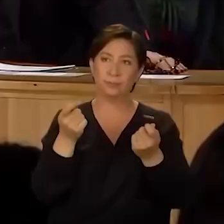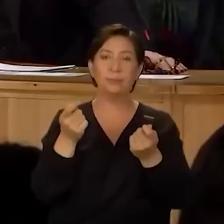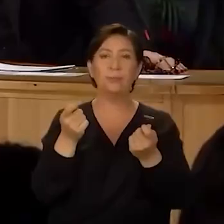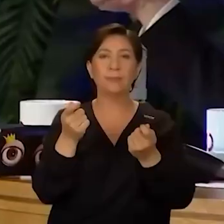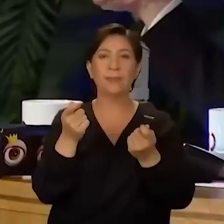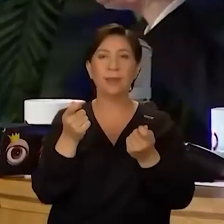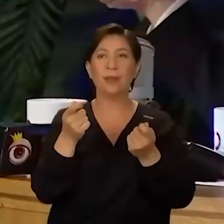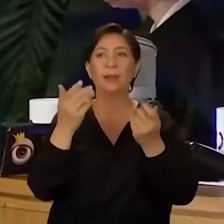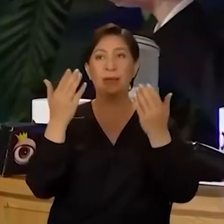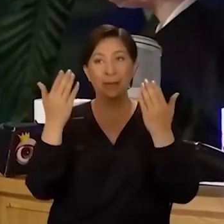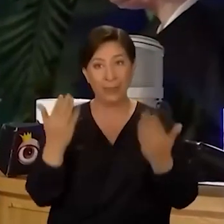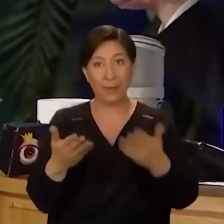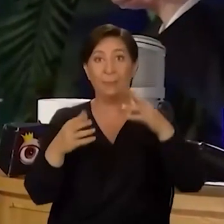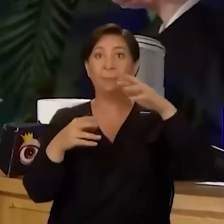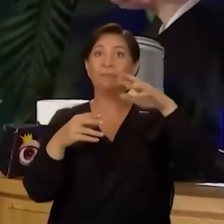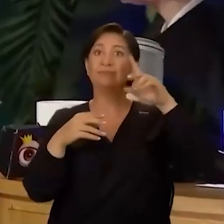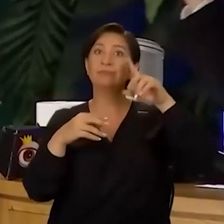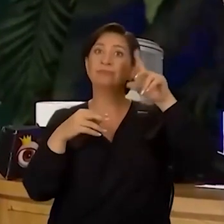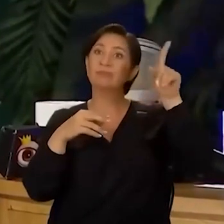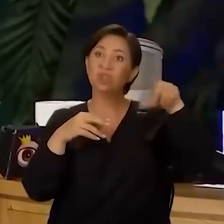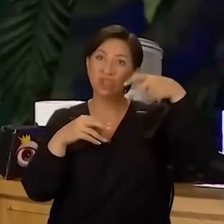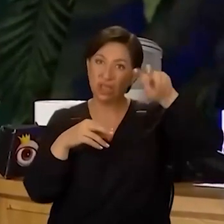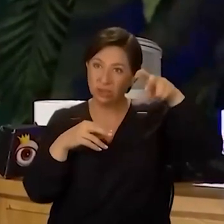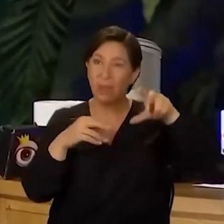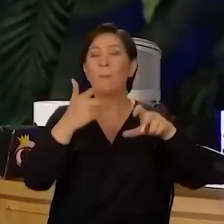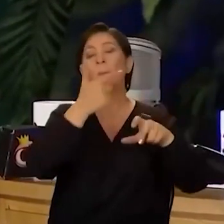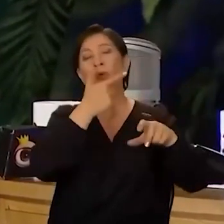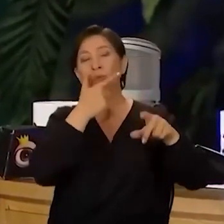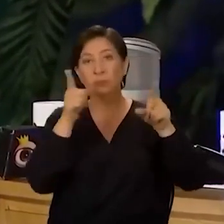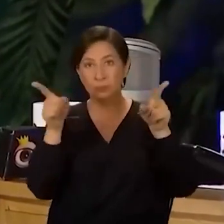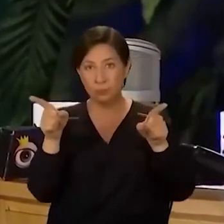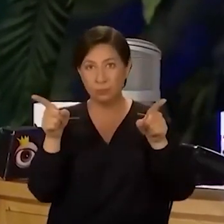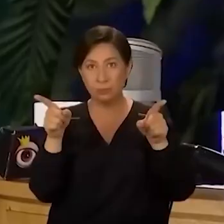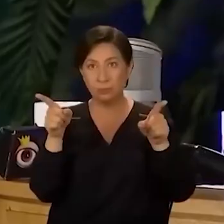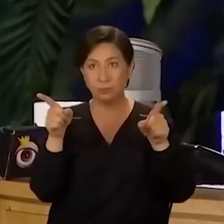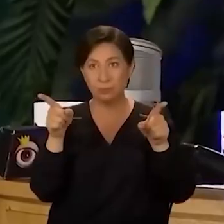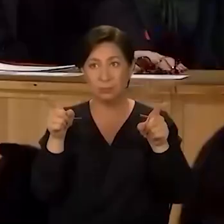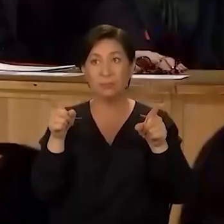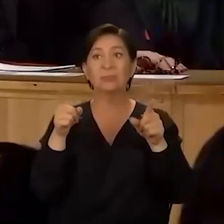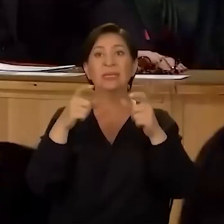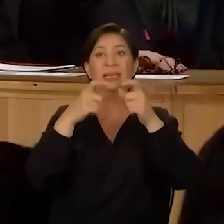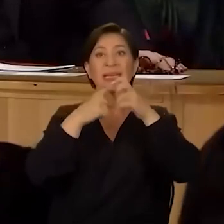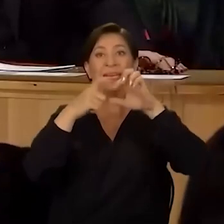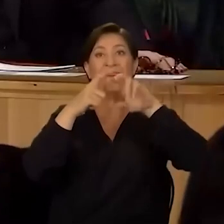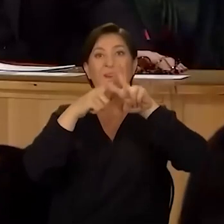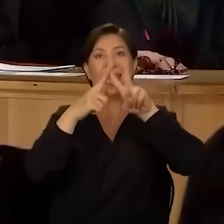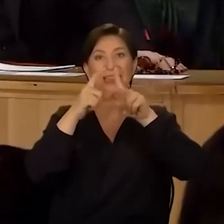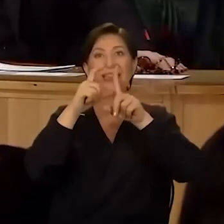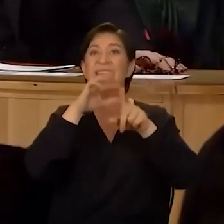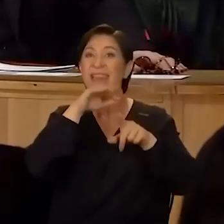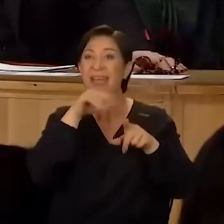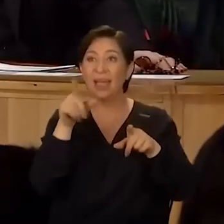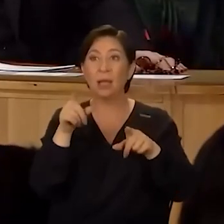Hem… Hem People'da hem Çeşme'de Grand'e'de. Grand'e'de mi